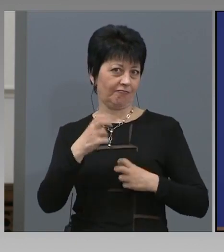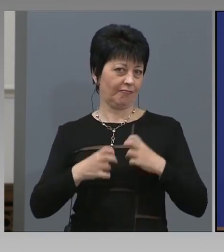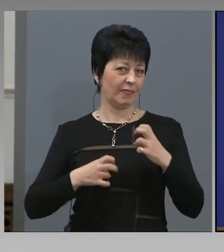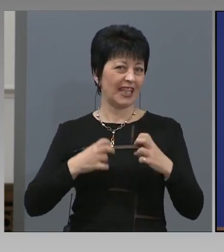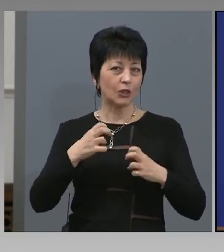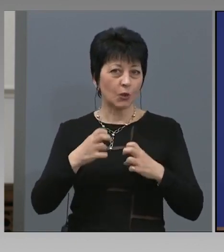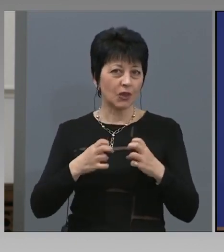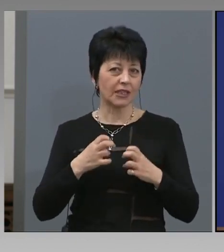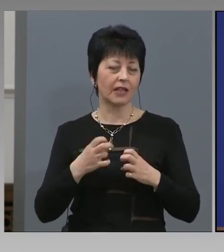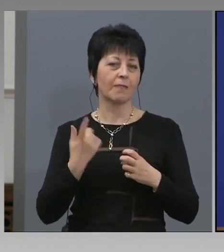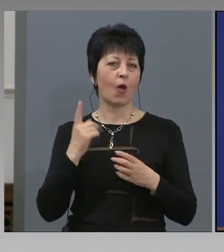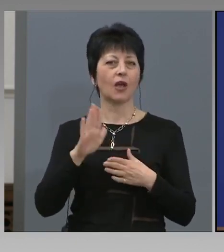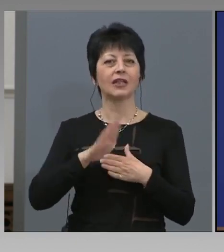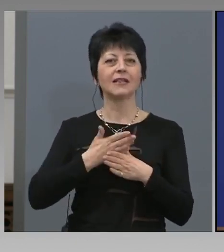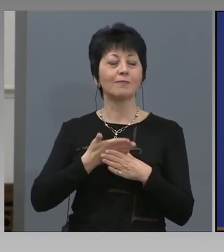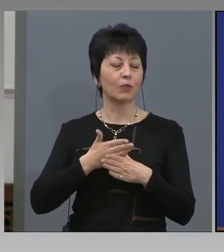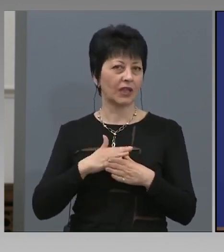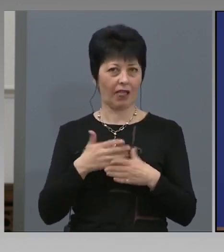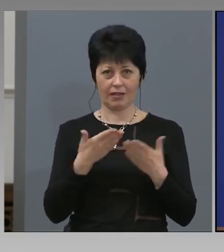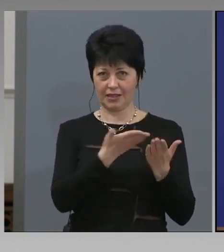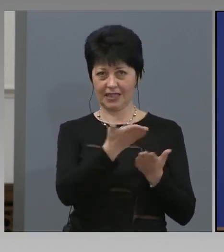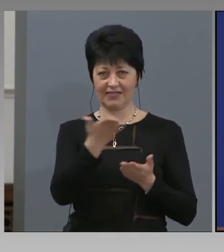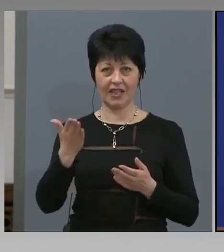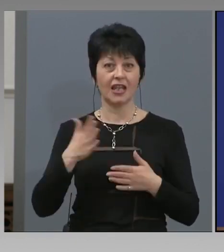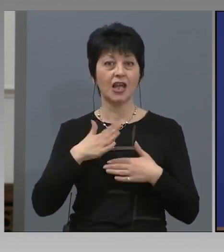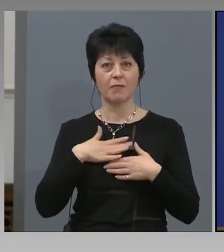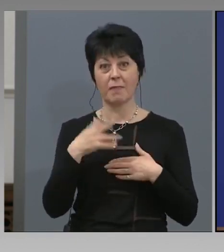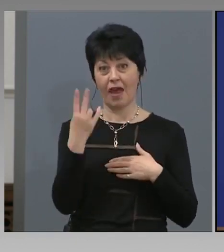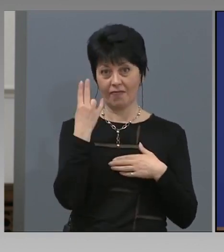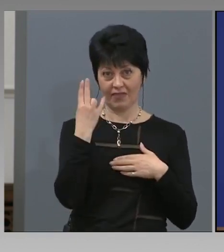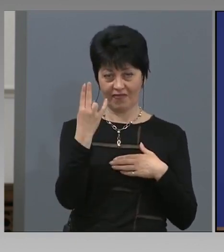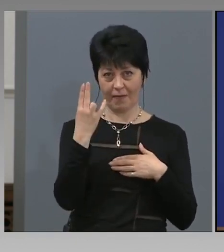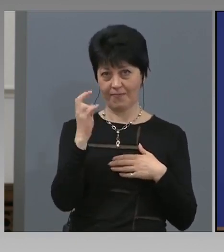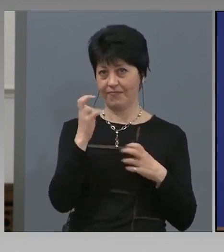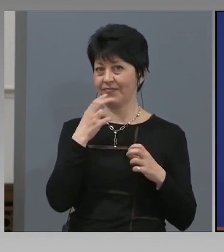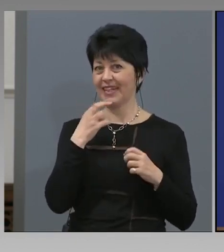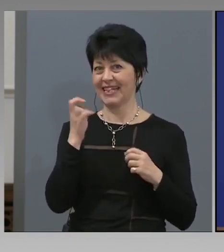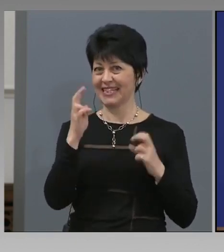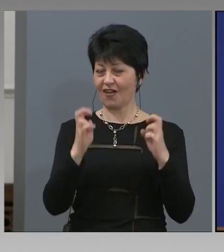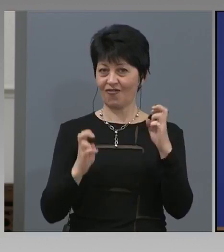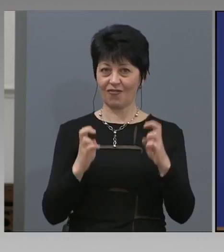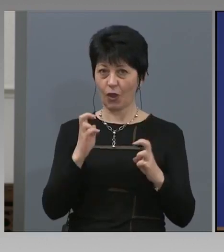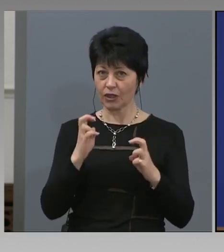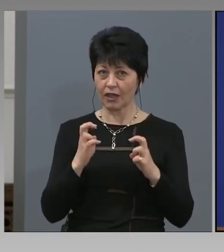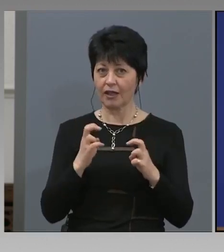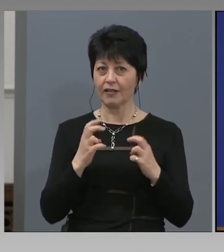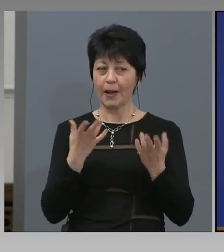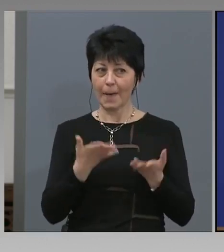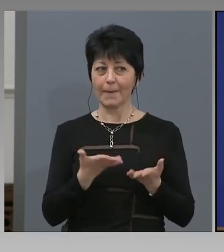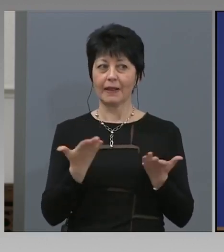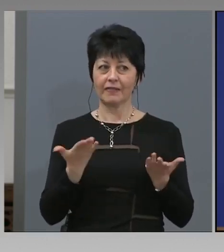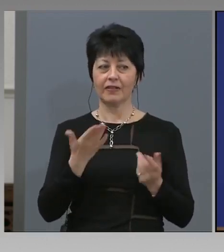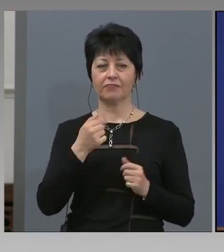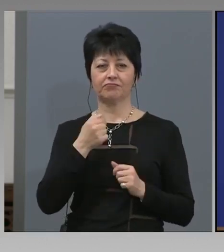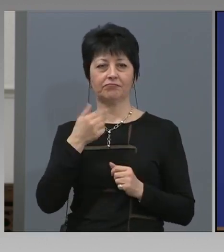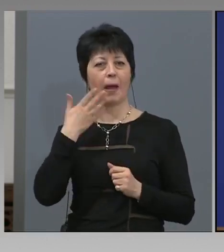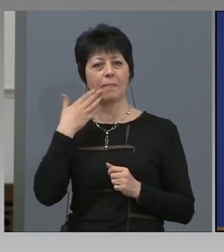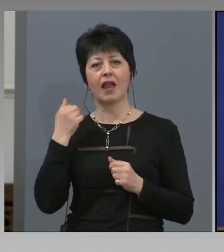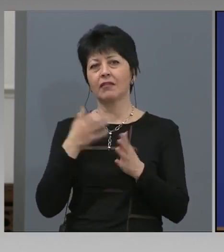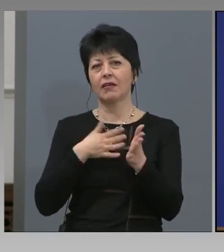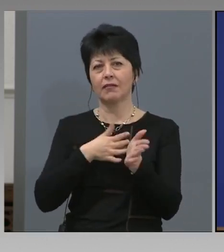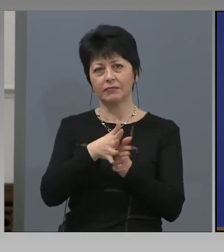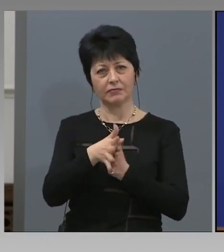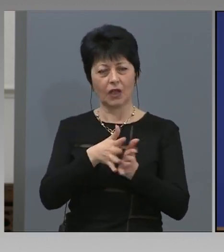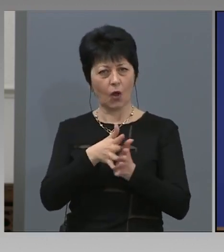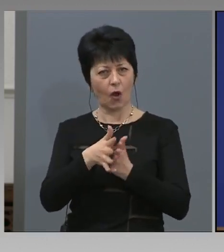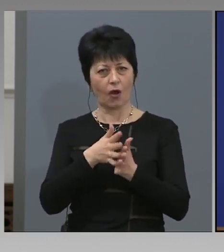с вас, с момента има два завода, където е подобни млади хора,